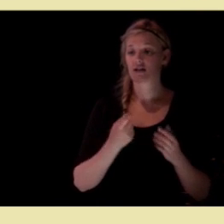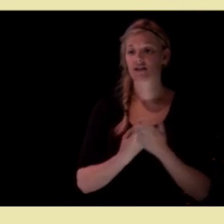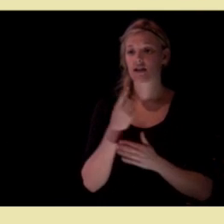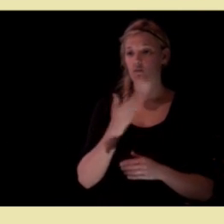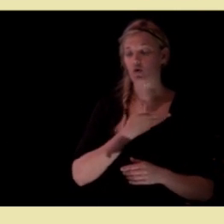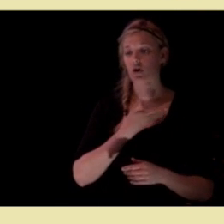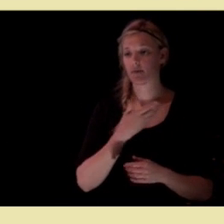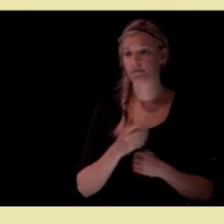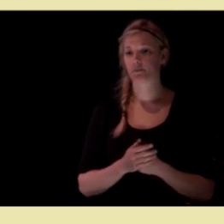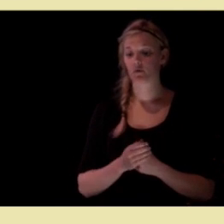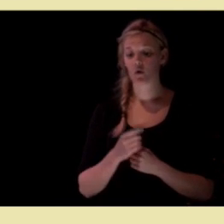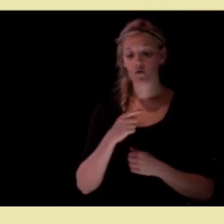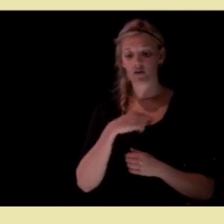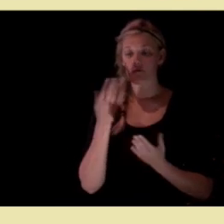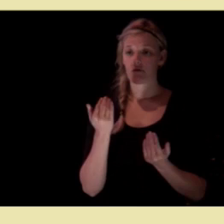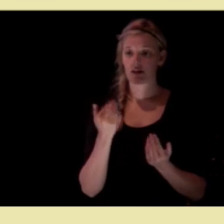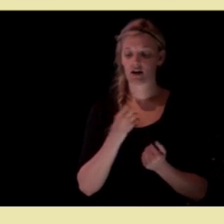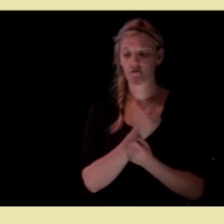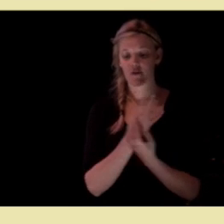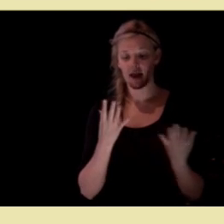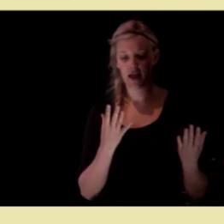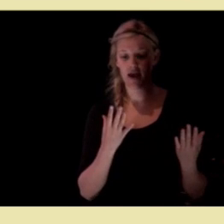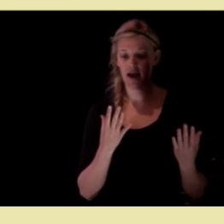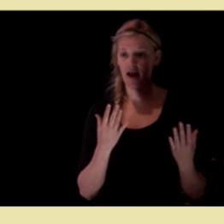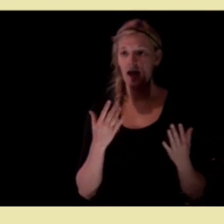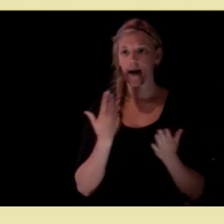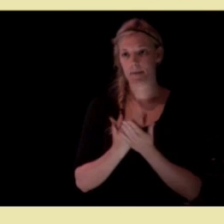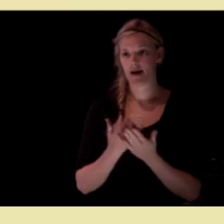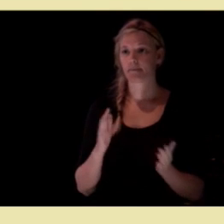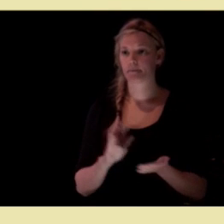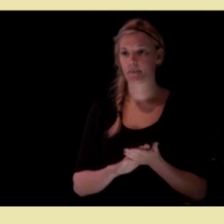at flere nå kommer etter.